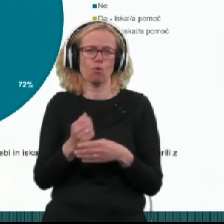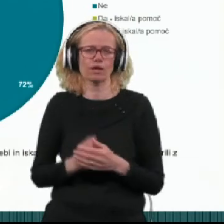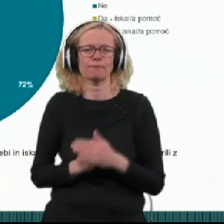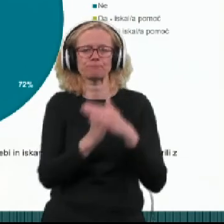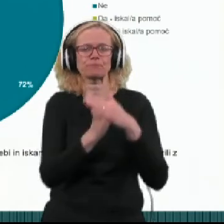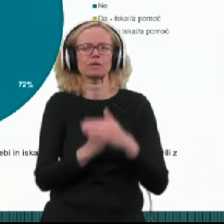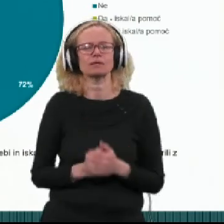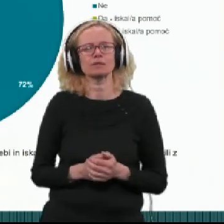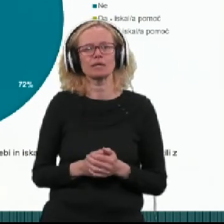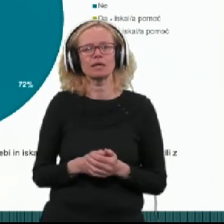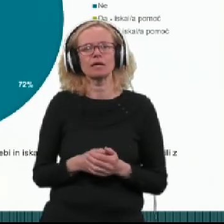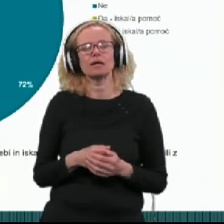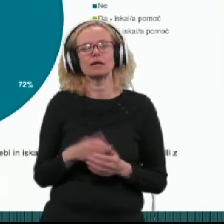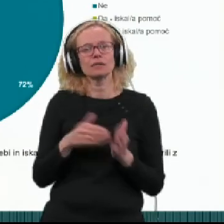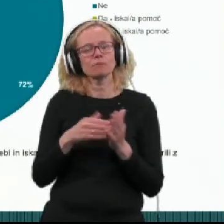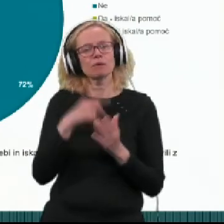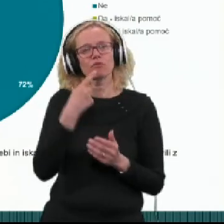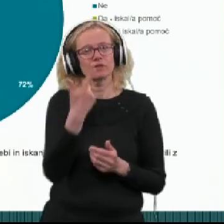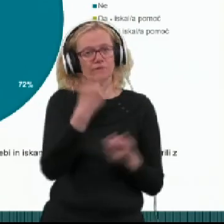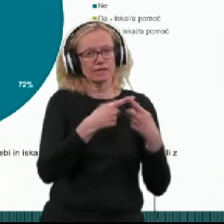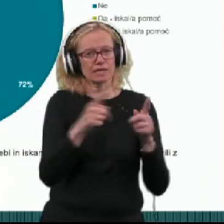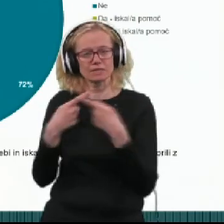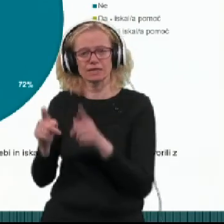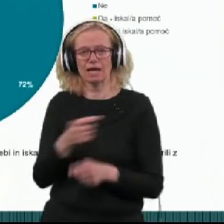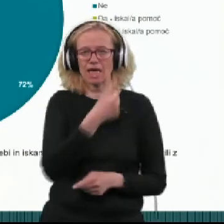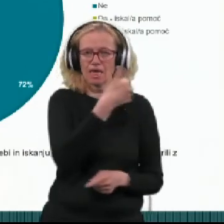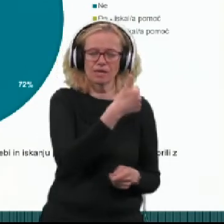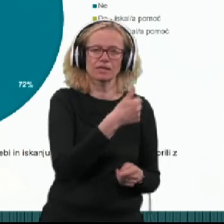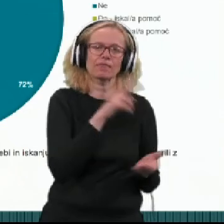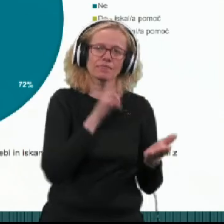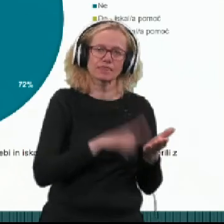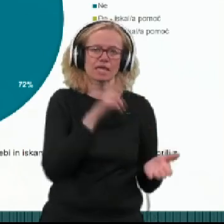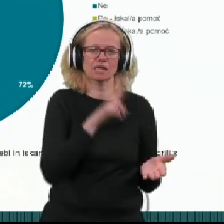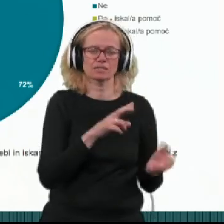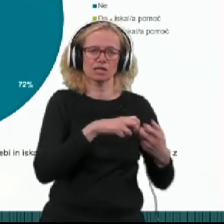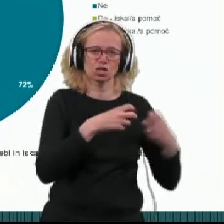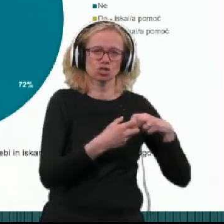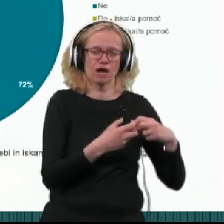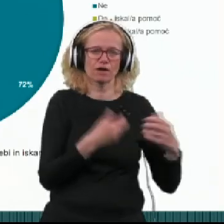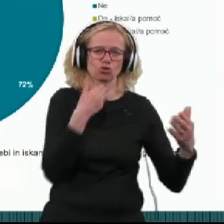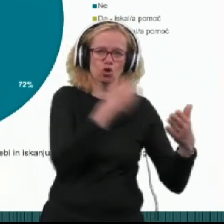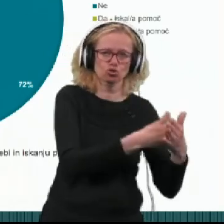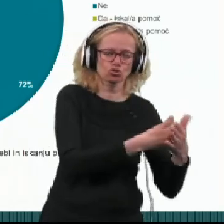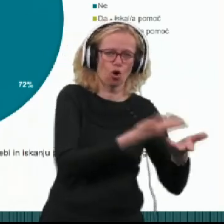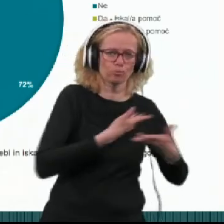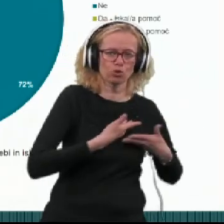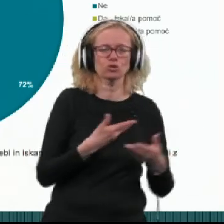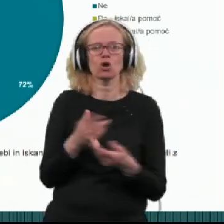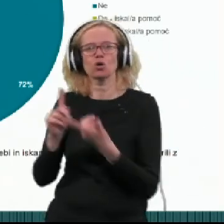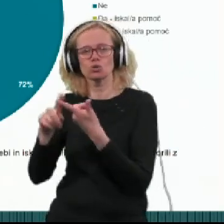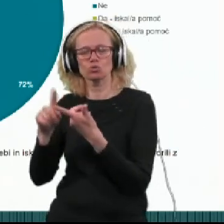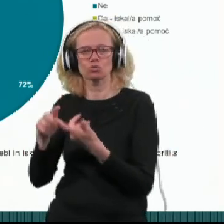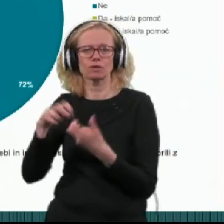dve razliki in sicer ena je dejanska težava z dostopnostjo, na drugi strani pa gre tudi za